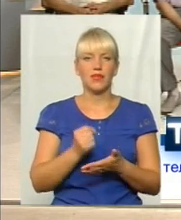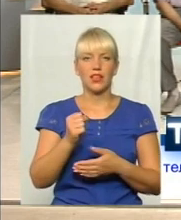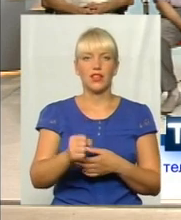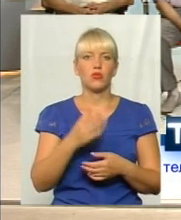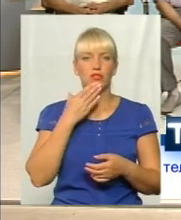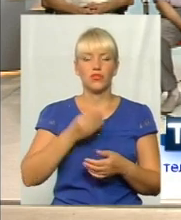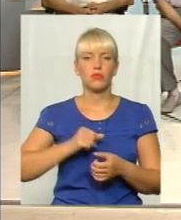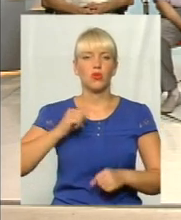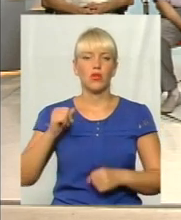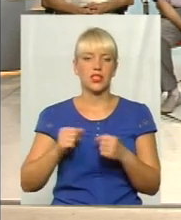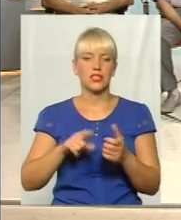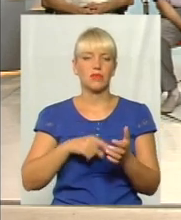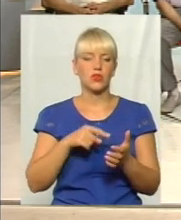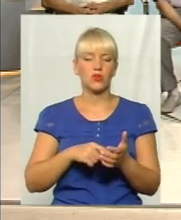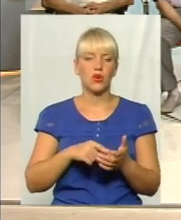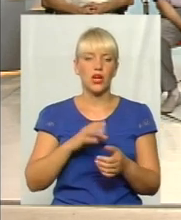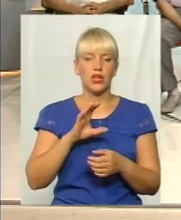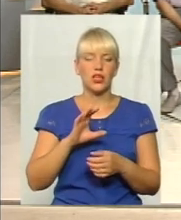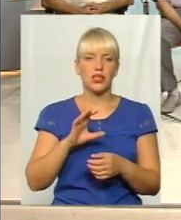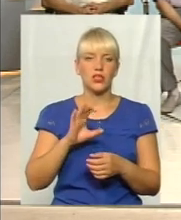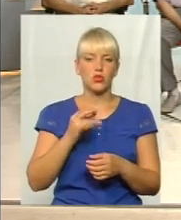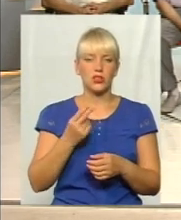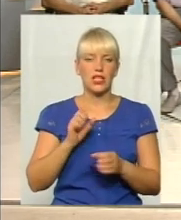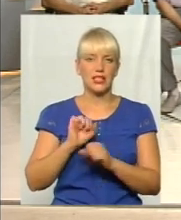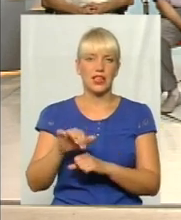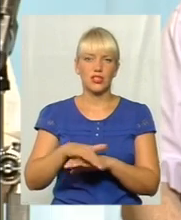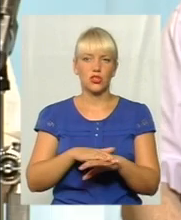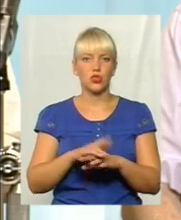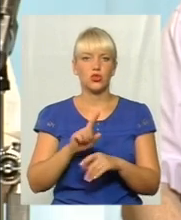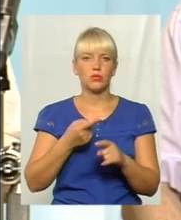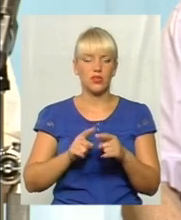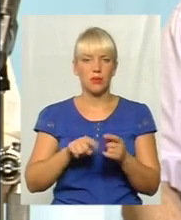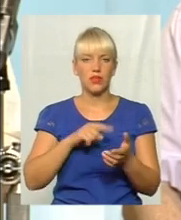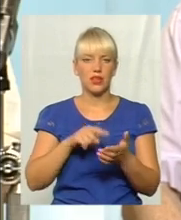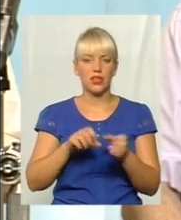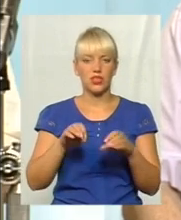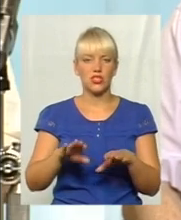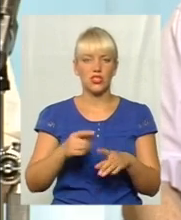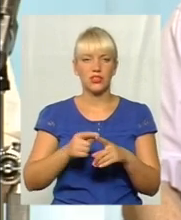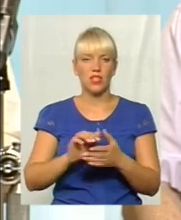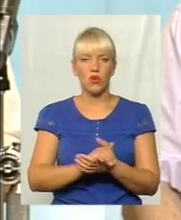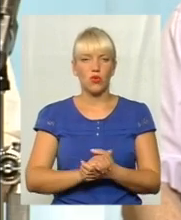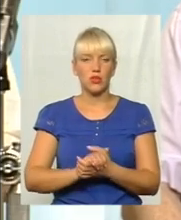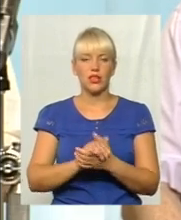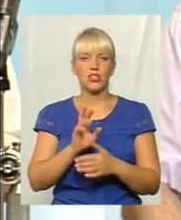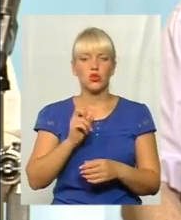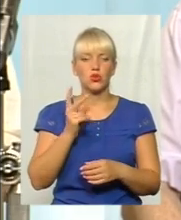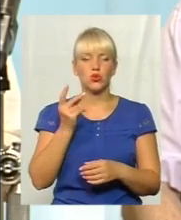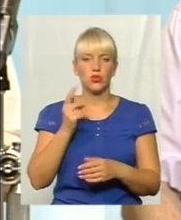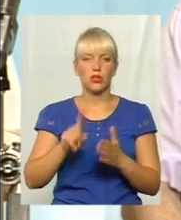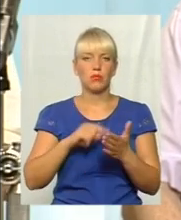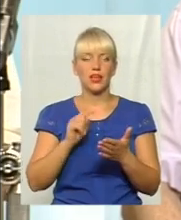з міського управління соцзаги і зонасельнення, що вони це питання підняли на міському комітеті доступності. Що стосується другого питання, зрозуміло,